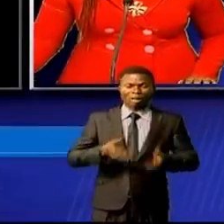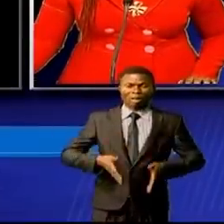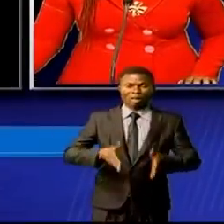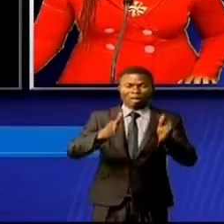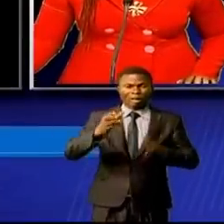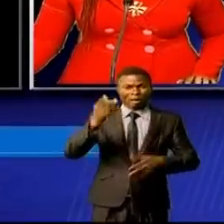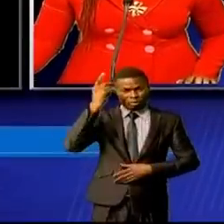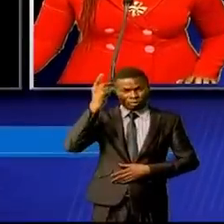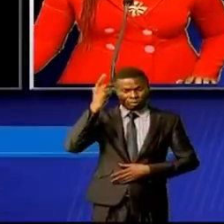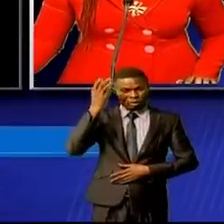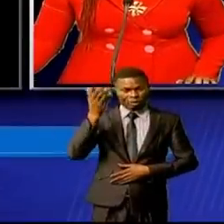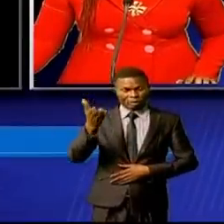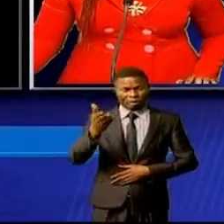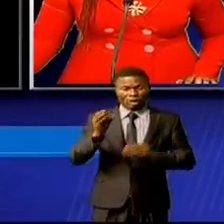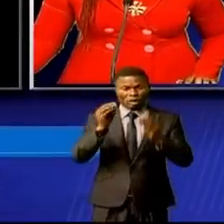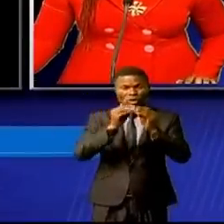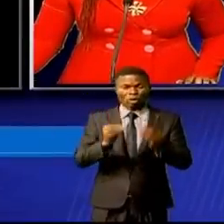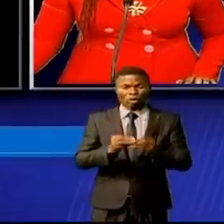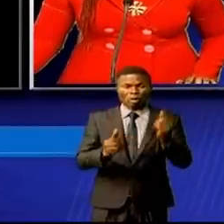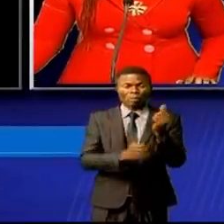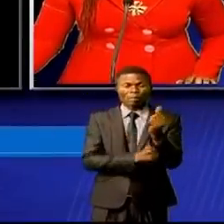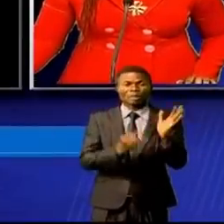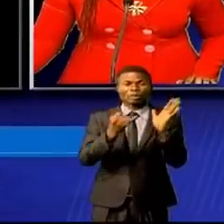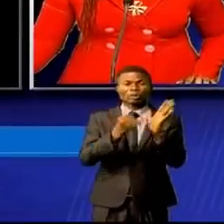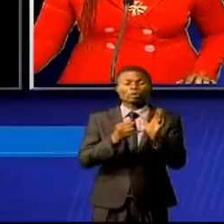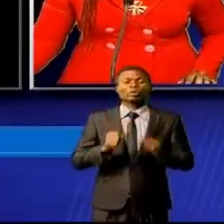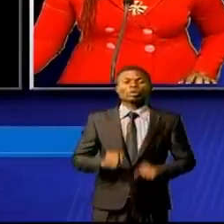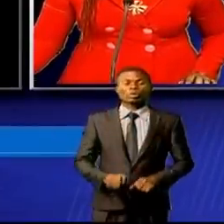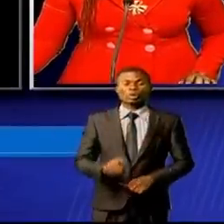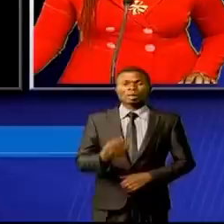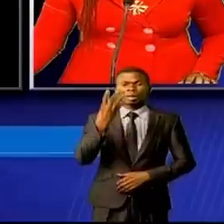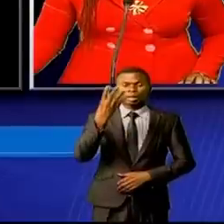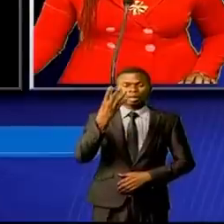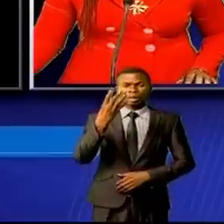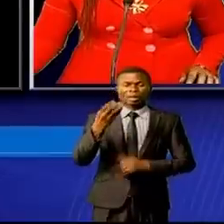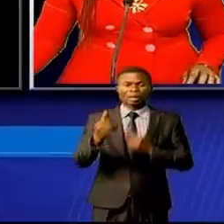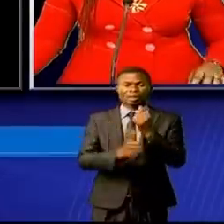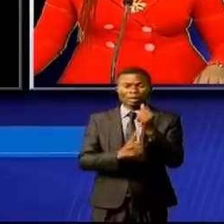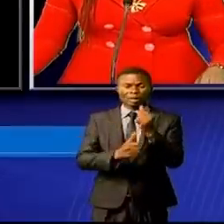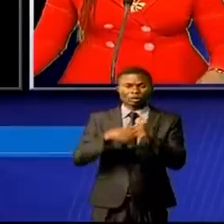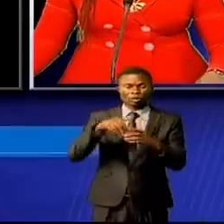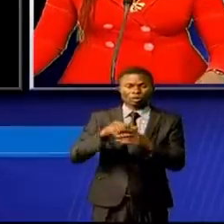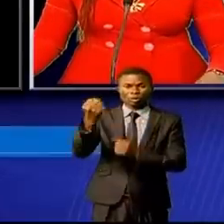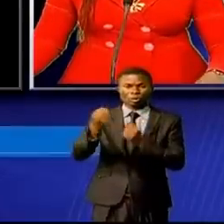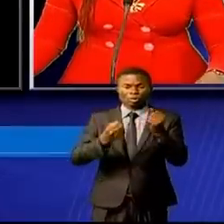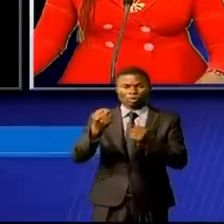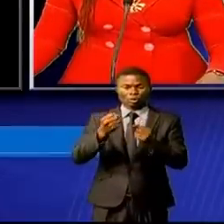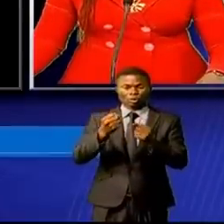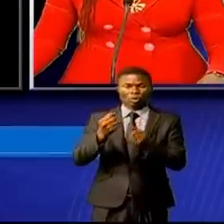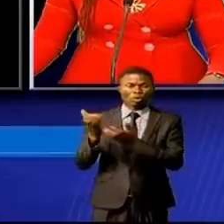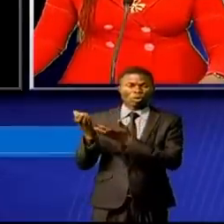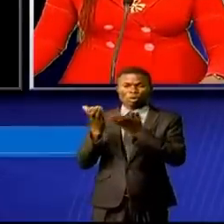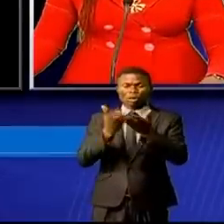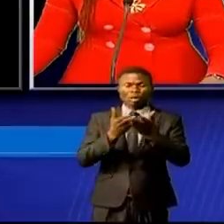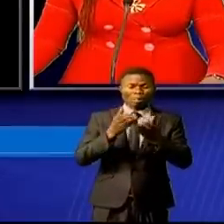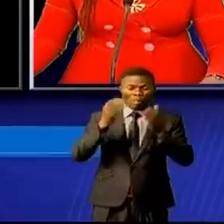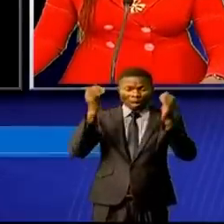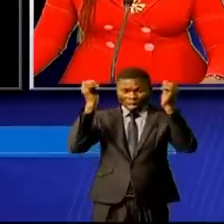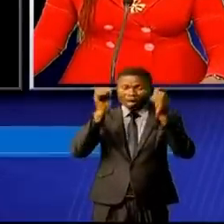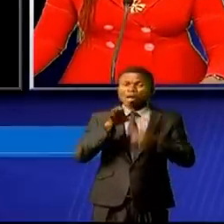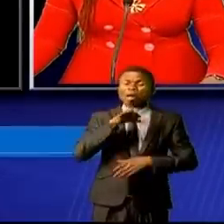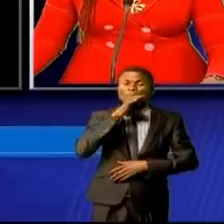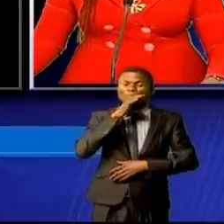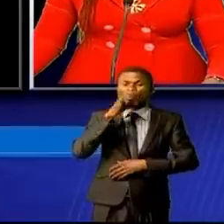Kinshasa, bilan, 6 morts, dont 4 membres de l'équipage d'un camion transportant de la caillasse qui a rasé le